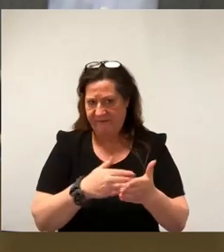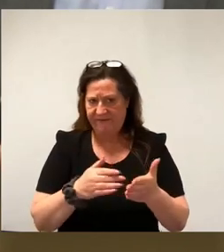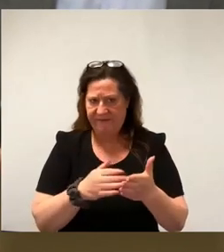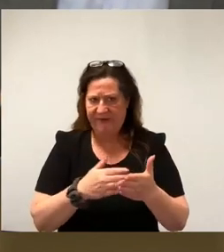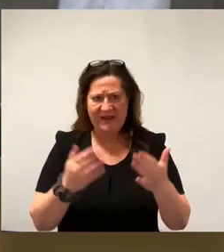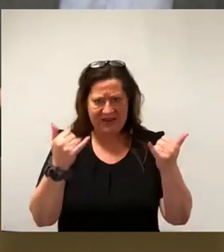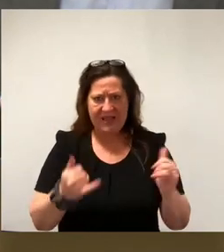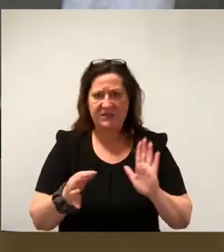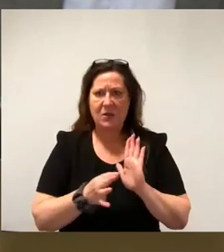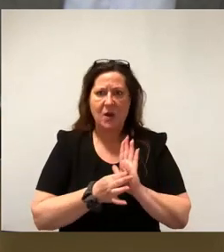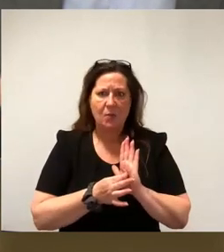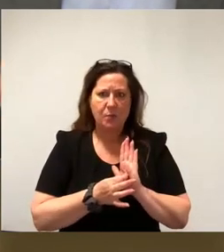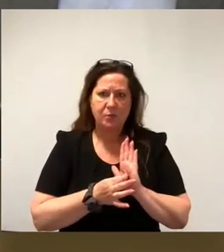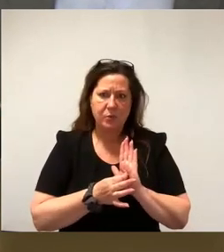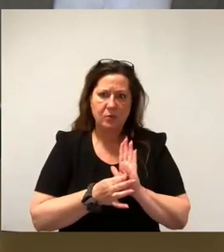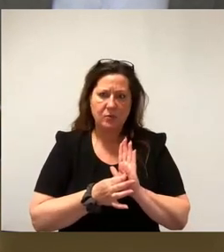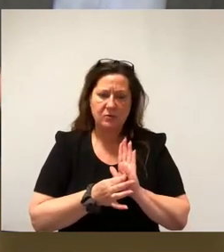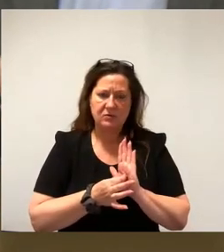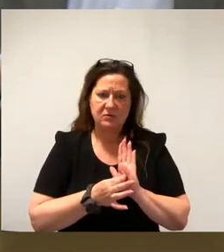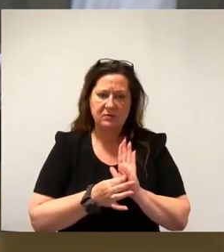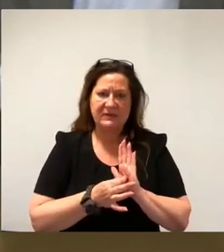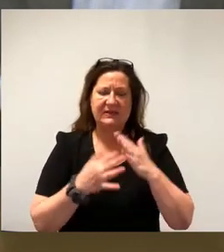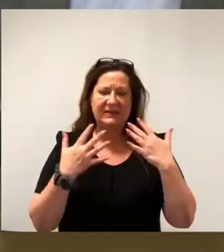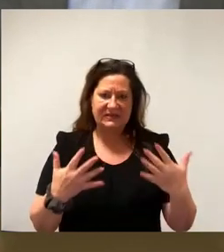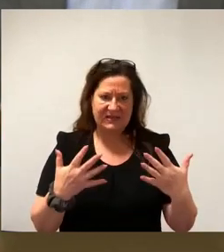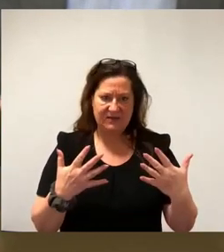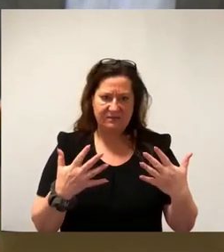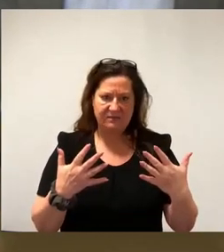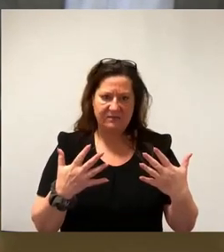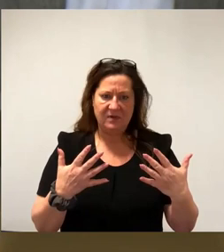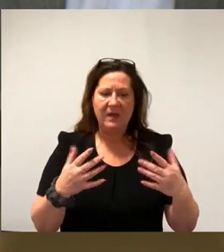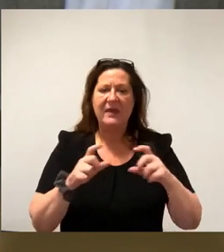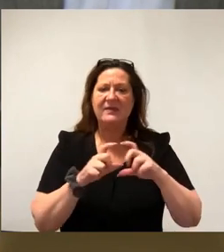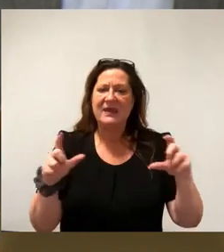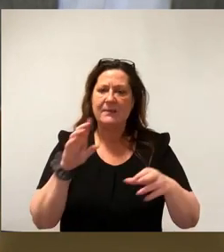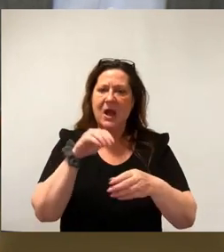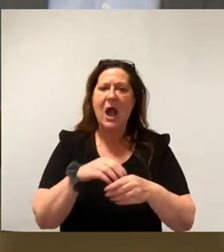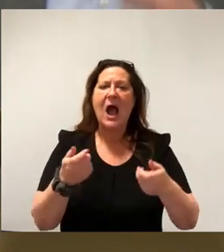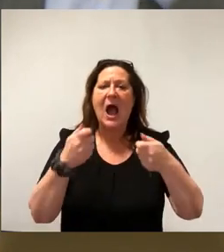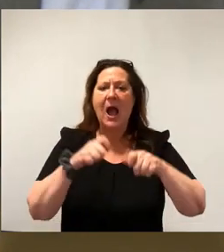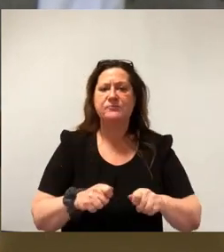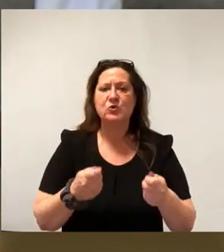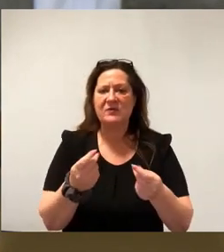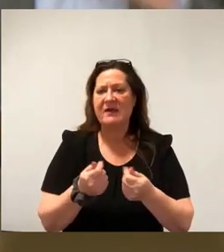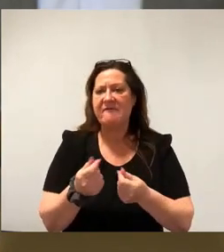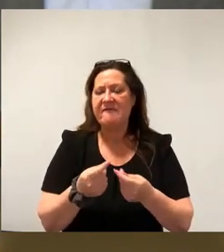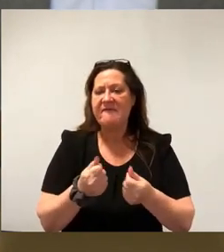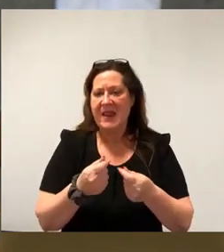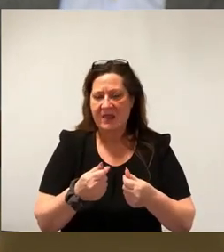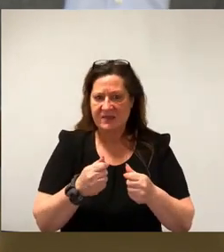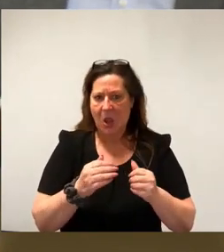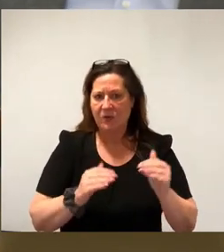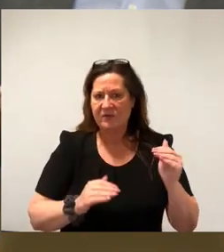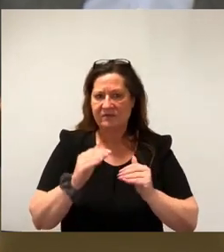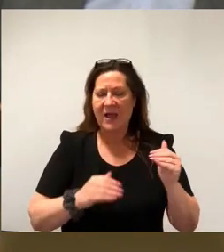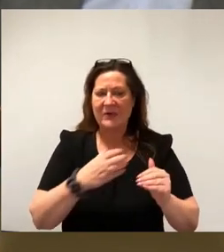Ordnungspunkt 10. Hier geht es um Abschluss einer Finanzierungsvereinbarung Verlustausgleich Dresdner Verkehrsbetriebe